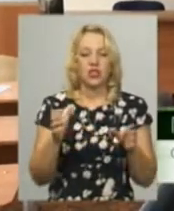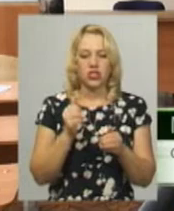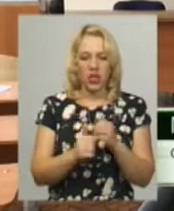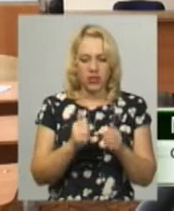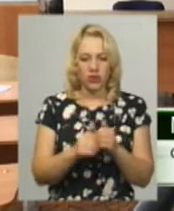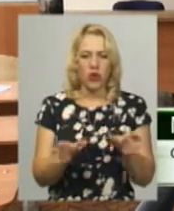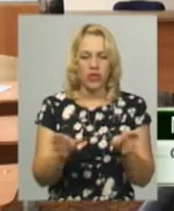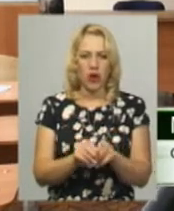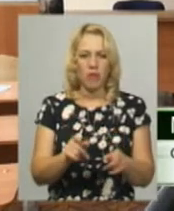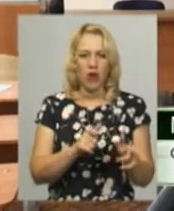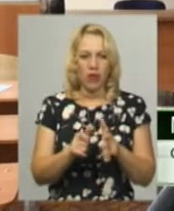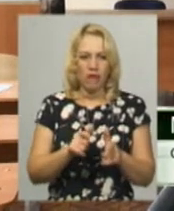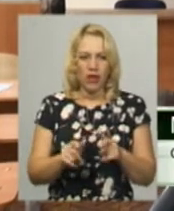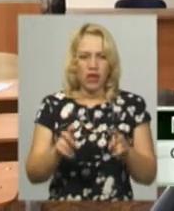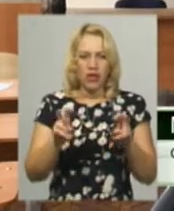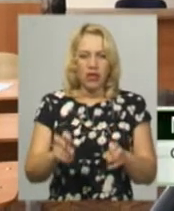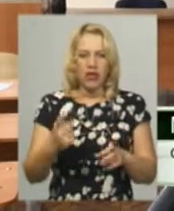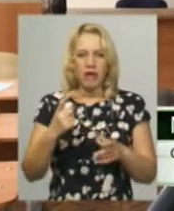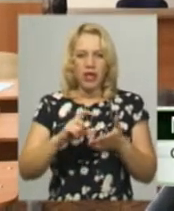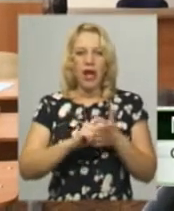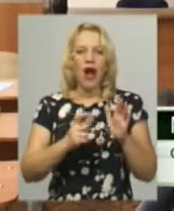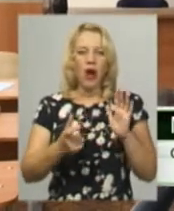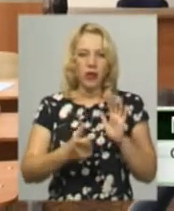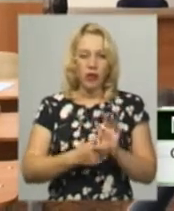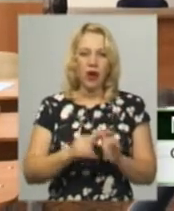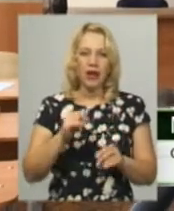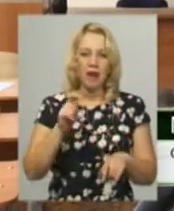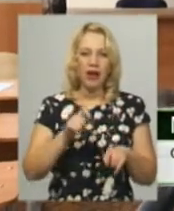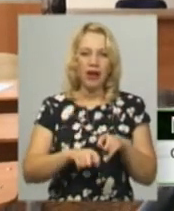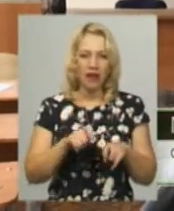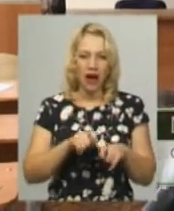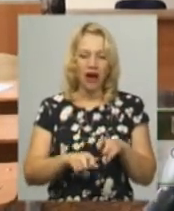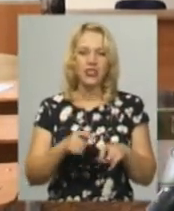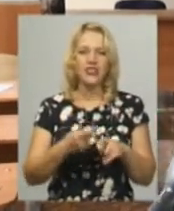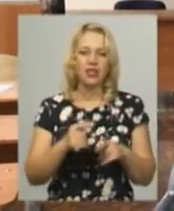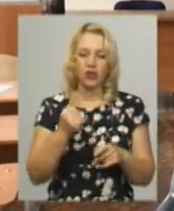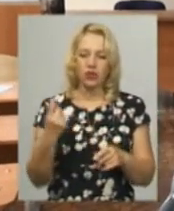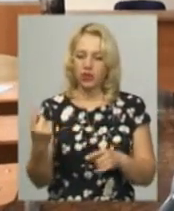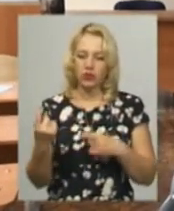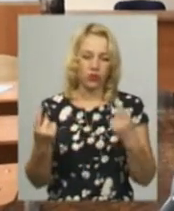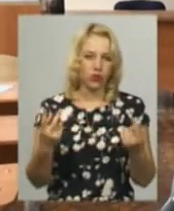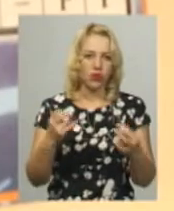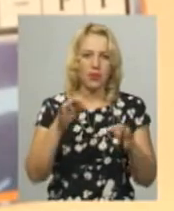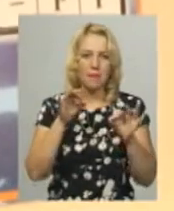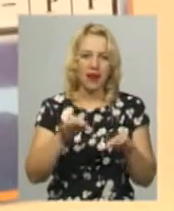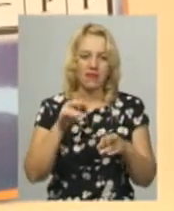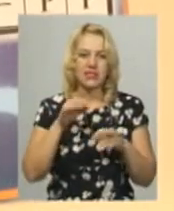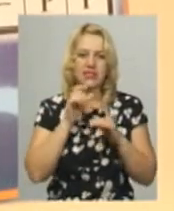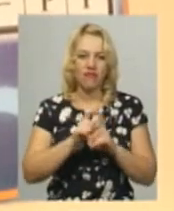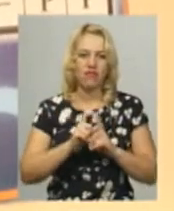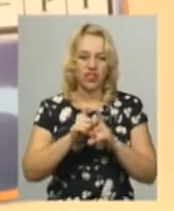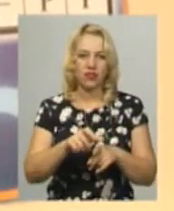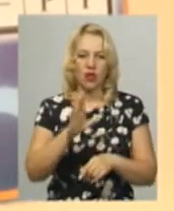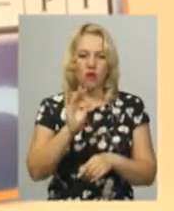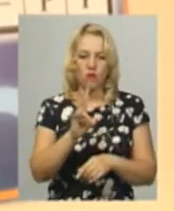разом, сидячи в одній аудиторії і перевіряючи друг друга на правильність відповідей. Максим Возний